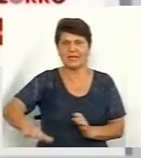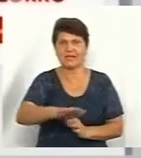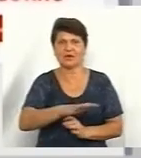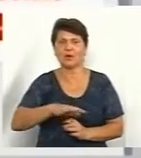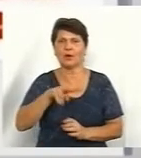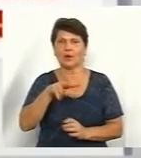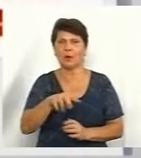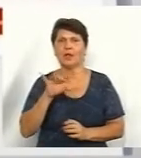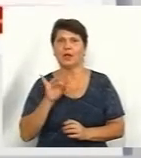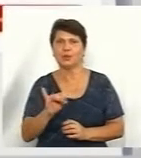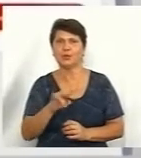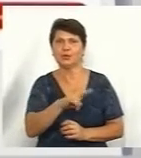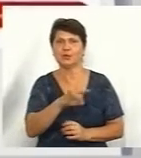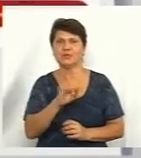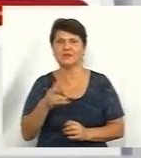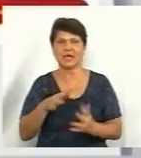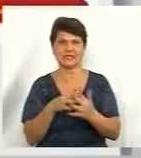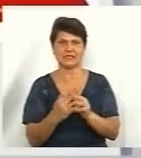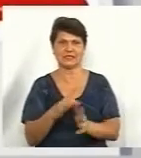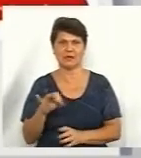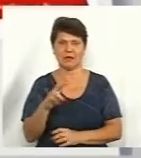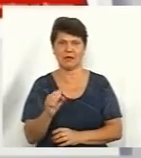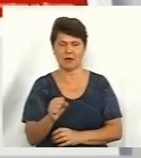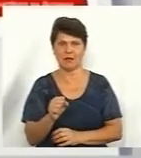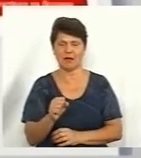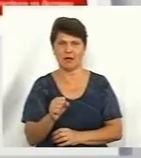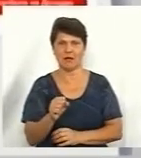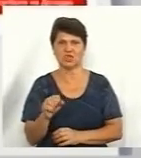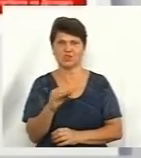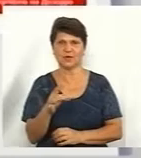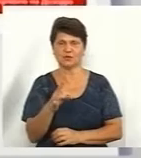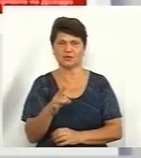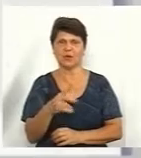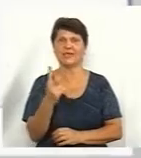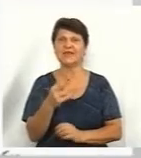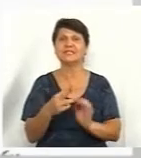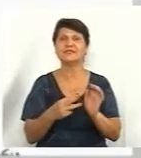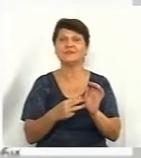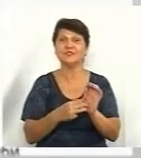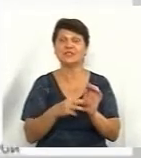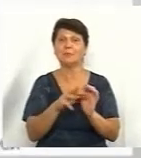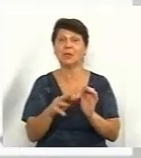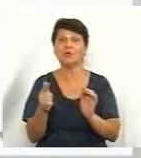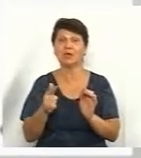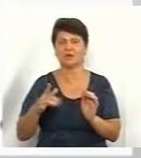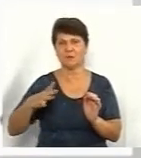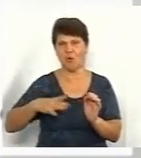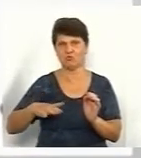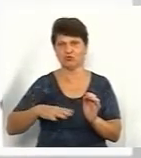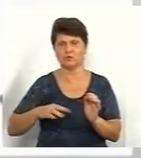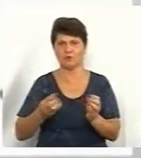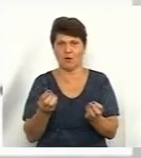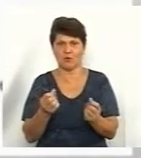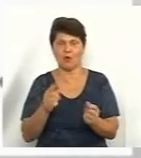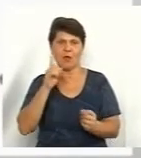сільської ради Жмеринського району. Очікувана вартість – 28,7 млн грн. Замовник Департамент комунального господарства благоустрою